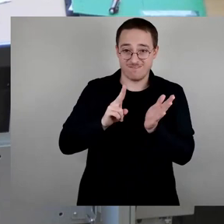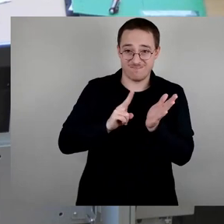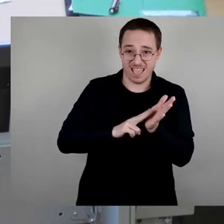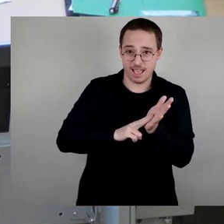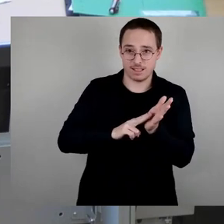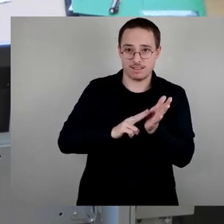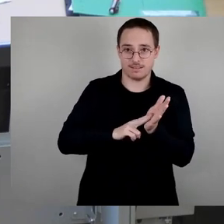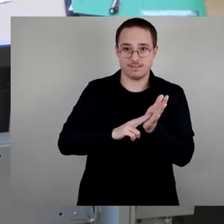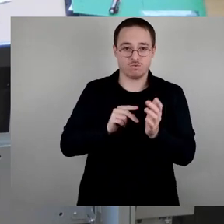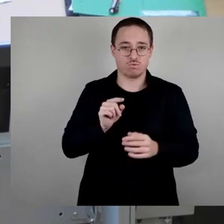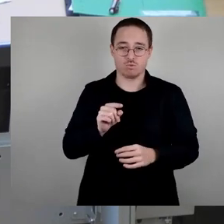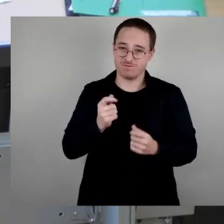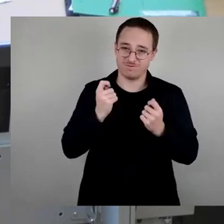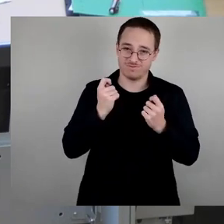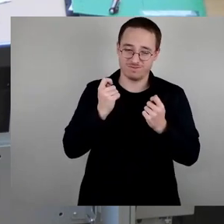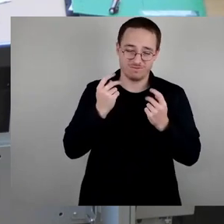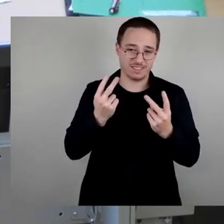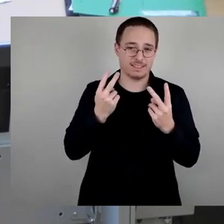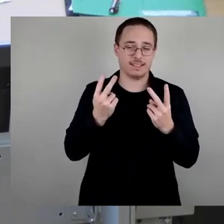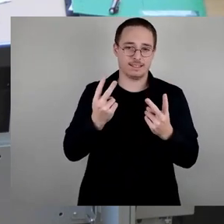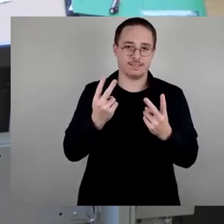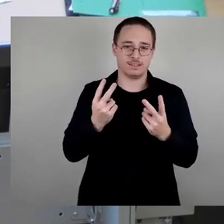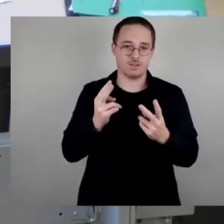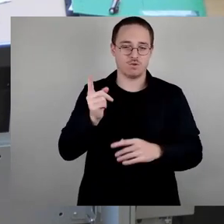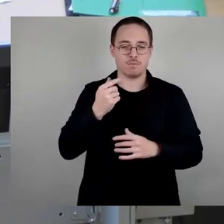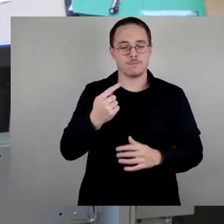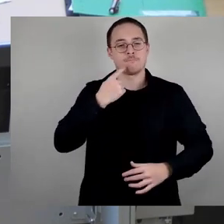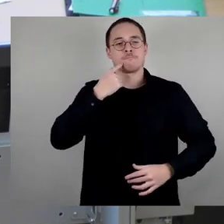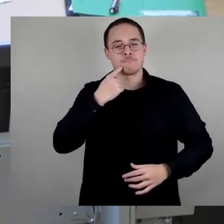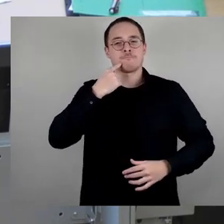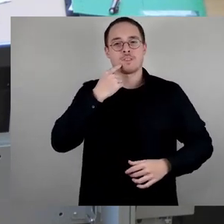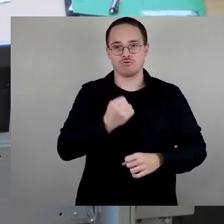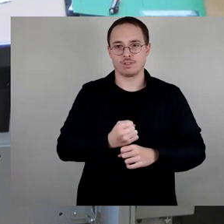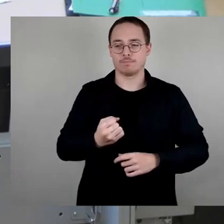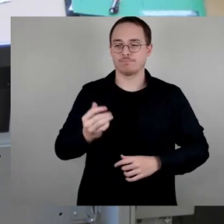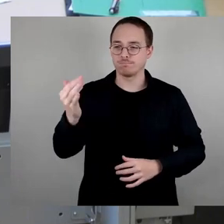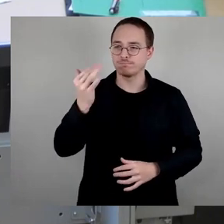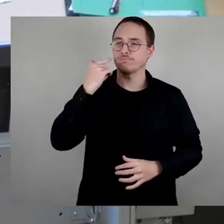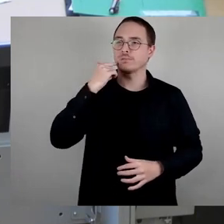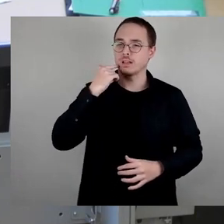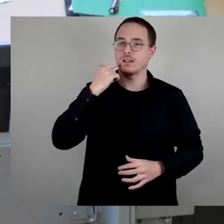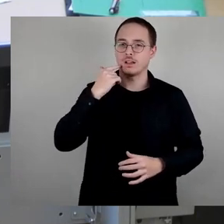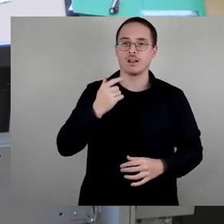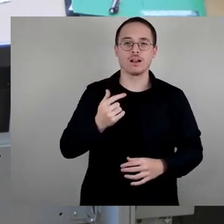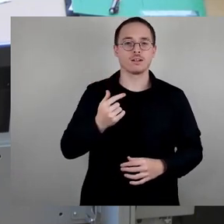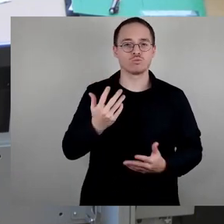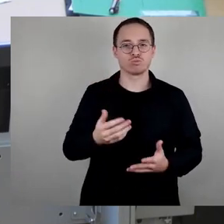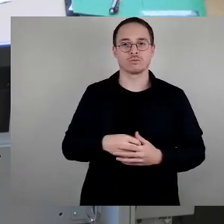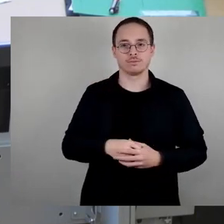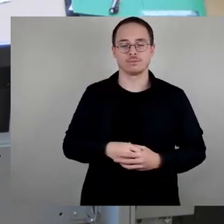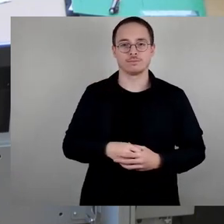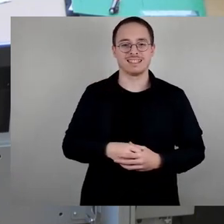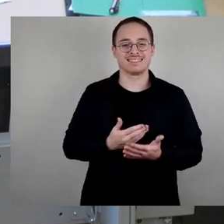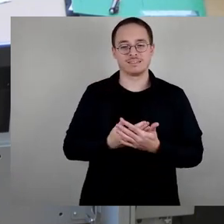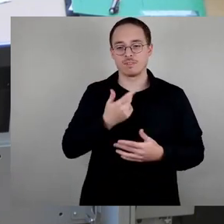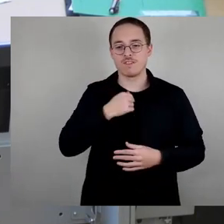unseren Superlativen zu wichtigen und wichtigsten Gedenkanlässen und Gedenkformen überbieten zu wollen. Historische Spuren, meine Damen und